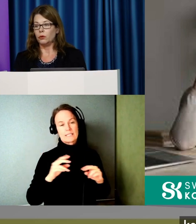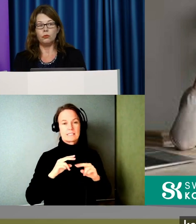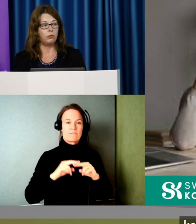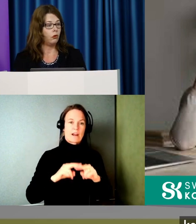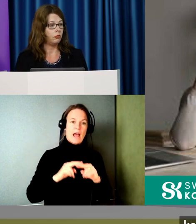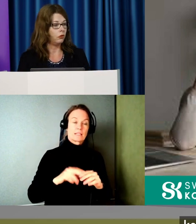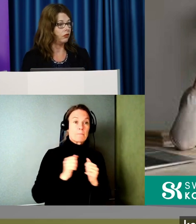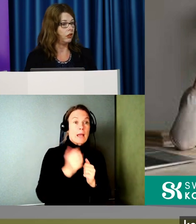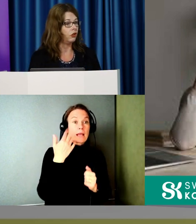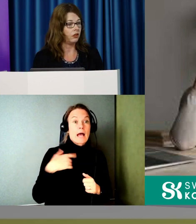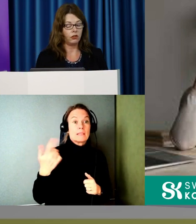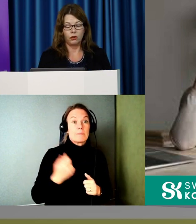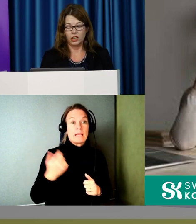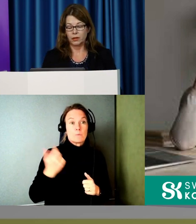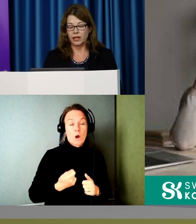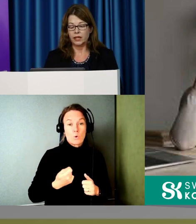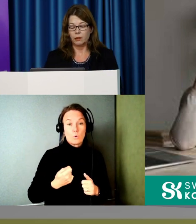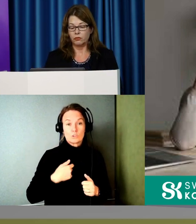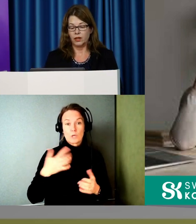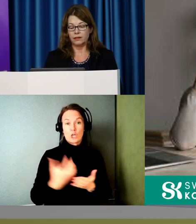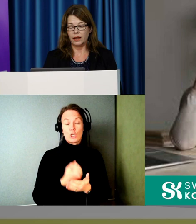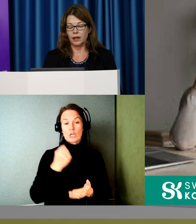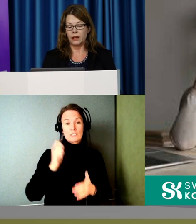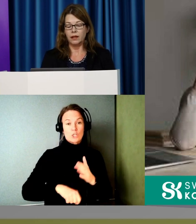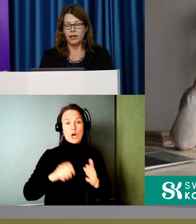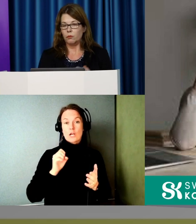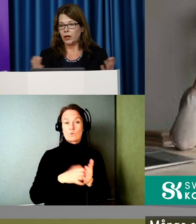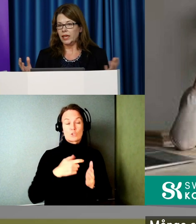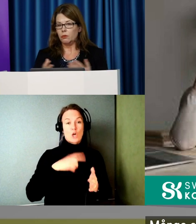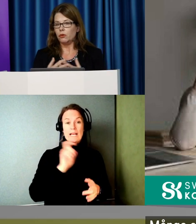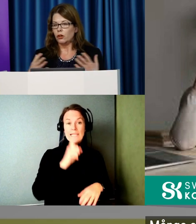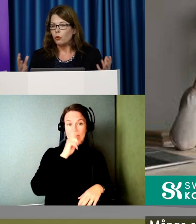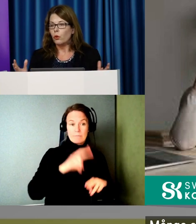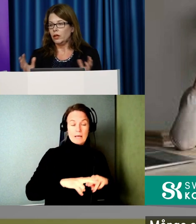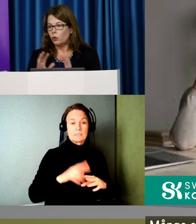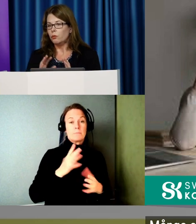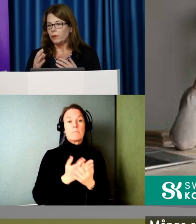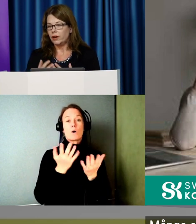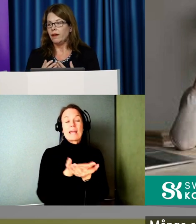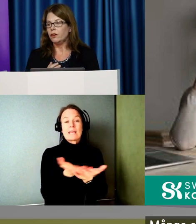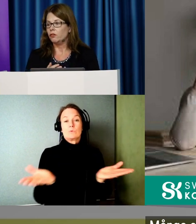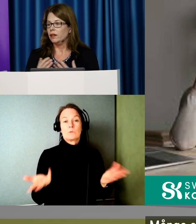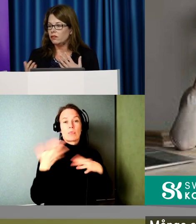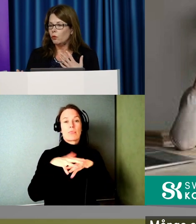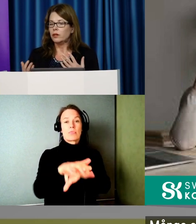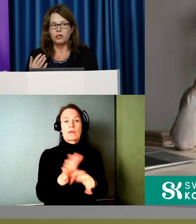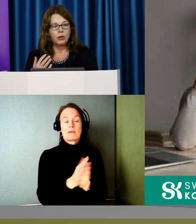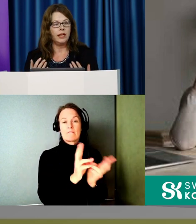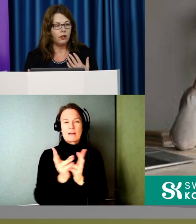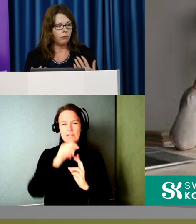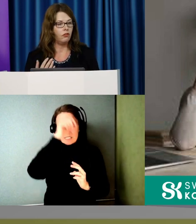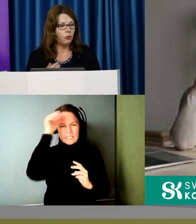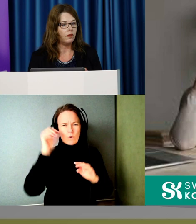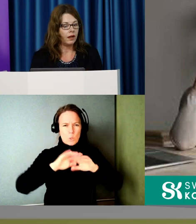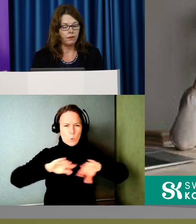vara en prenumeration som jag också på något sätt lyckas starta genom att klicka på fel ställe. Många erbjudanden går ihop med varandra och det är väldigt svårt att